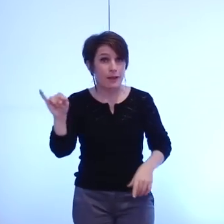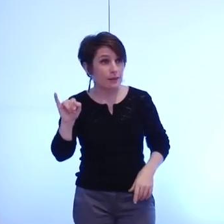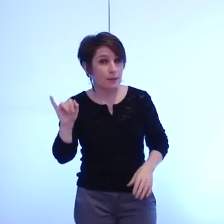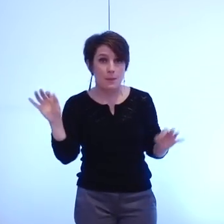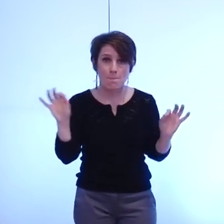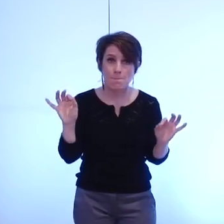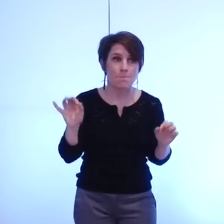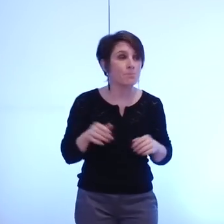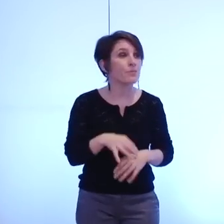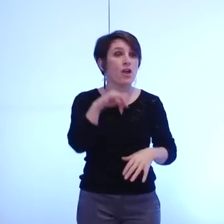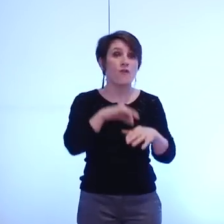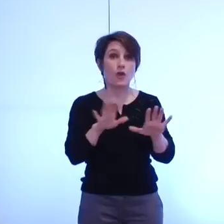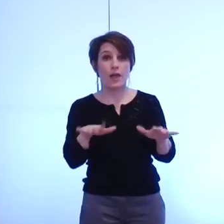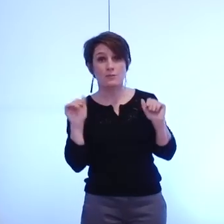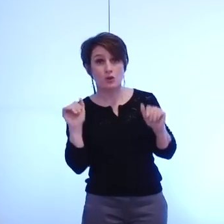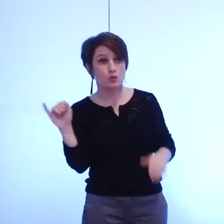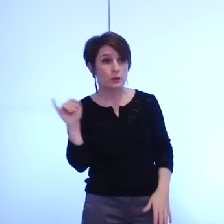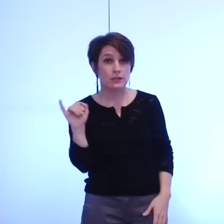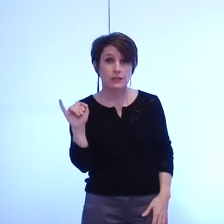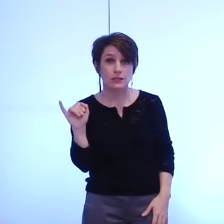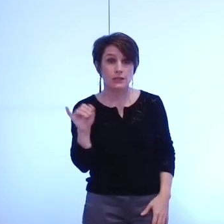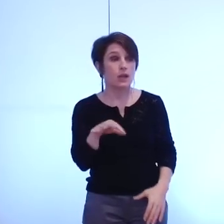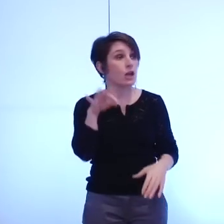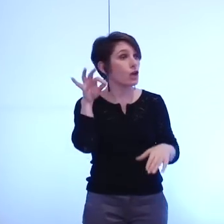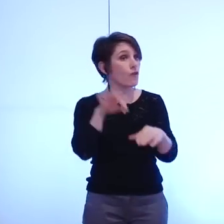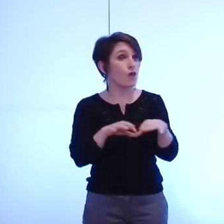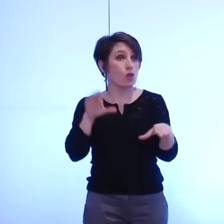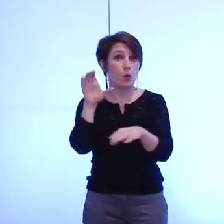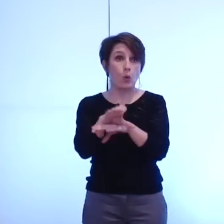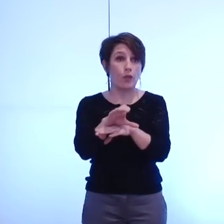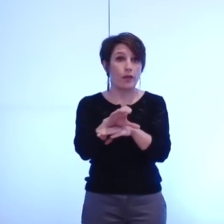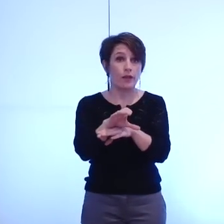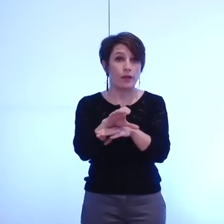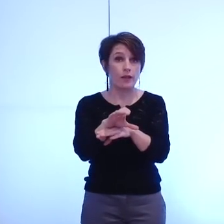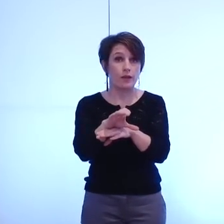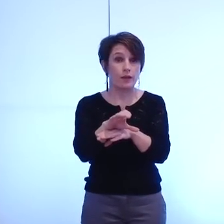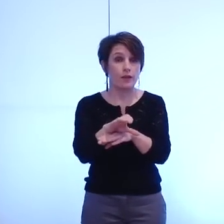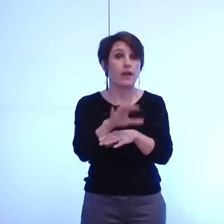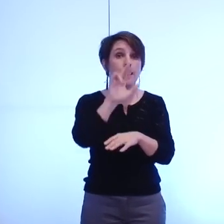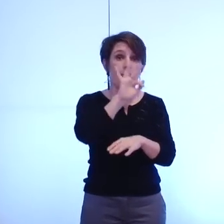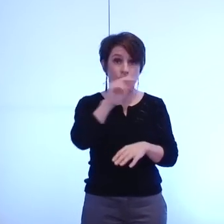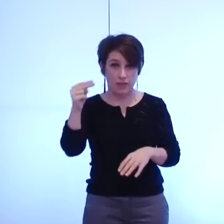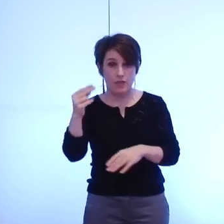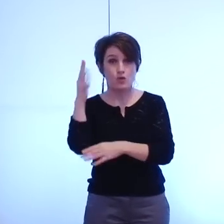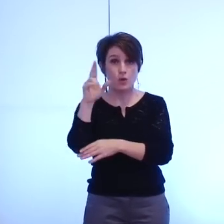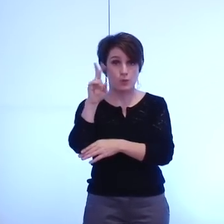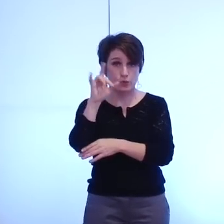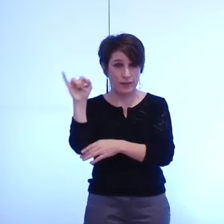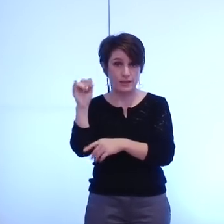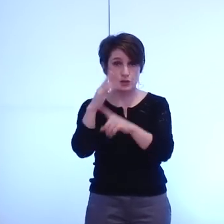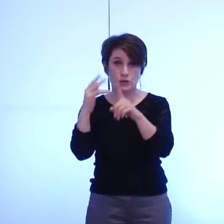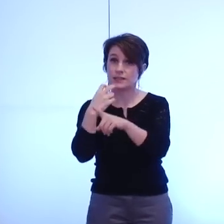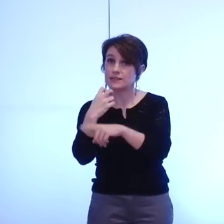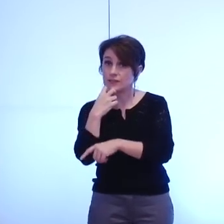qui s'abstient qui vote contre Front National UMP, UDI Société